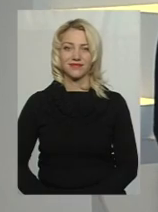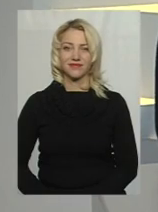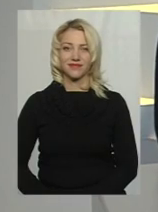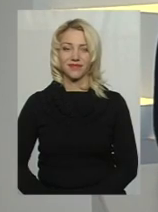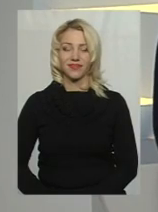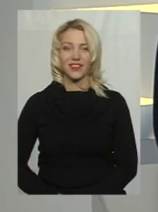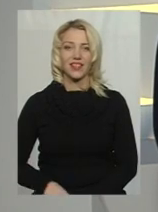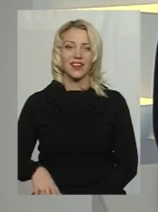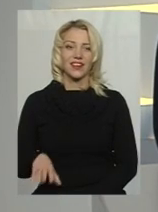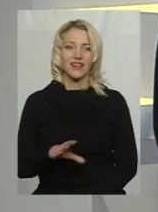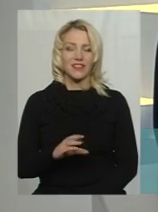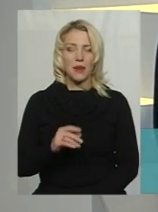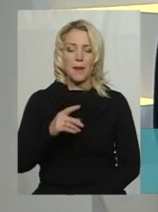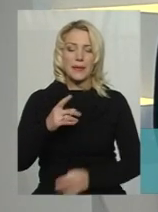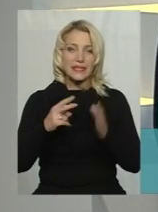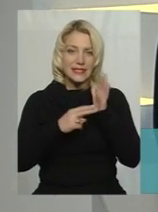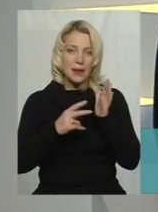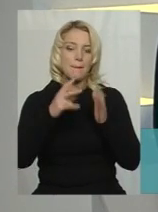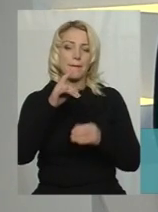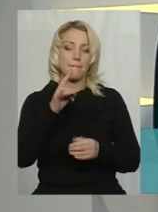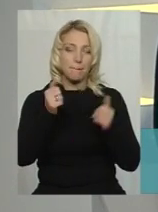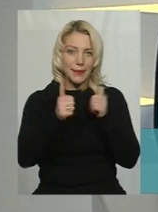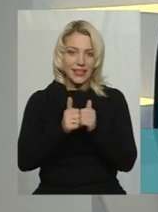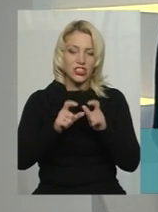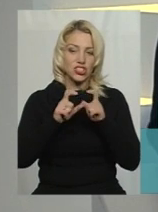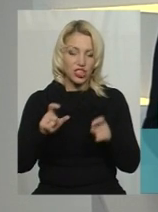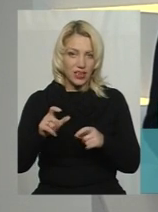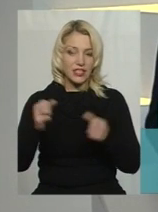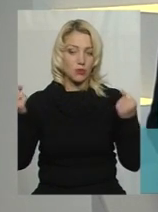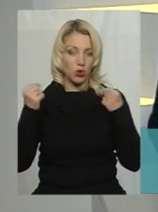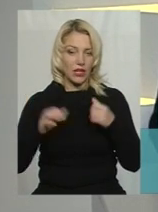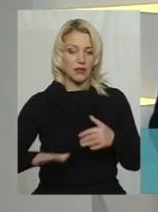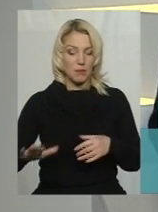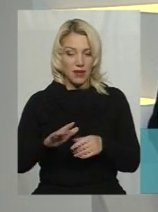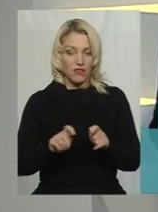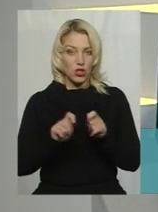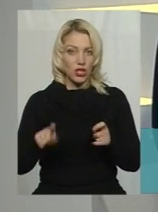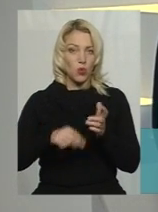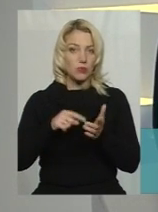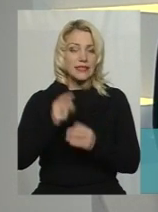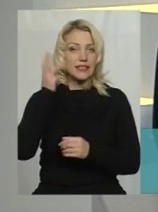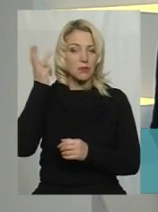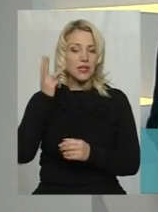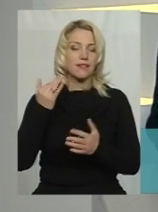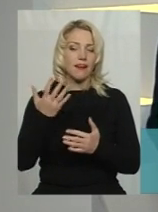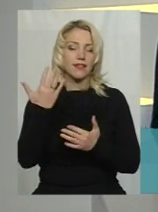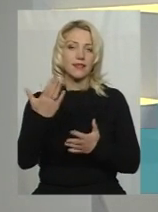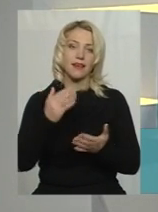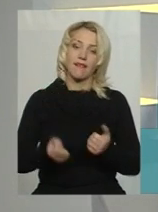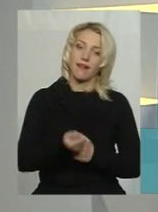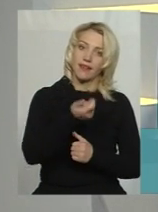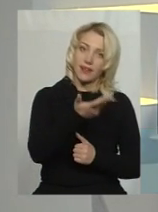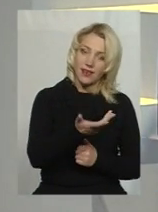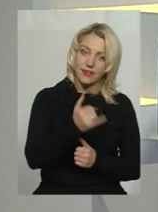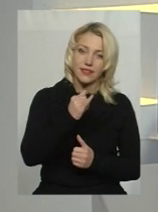Сім пришкільних спортмайданчиків відкрили у Хмельницькому впродовж двох років. Як їхня кількість співвідноситься із якістю, а